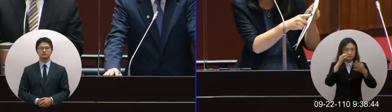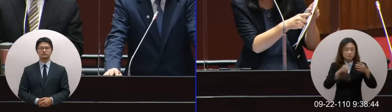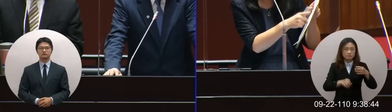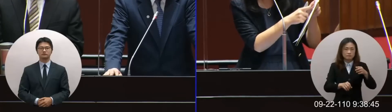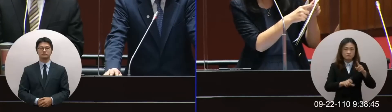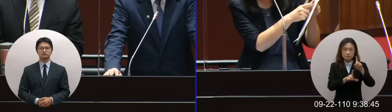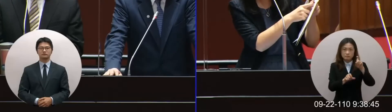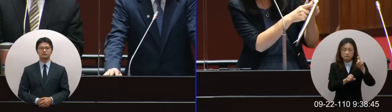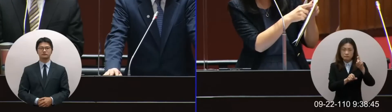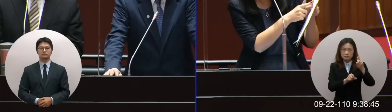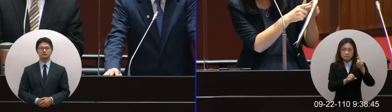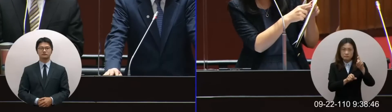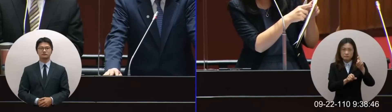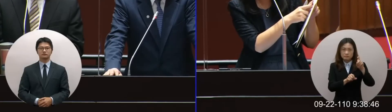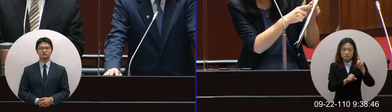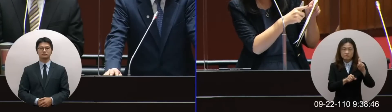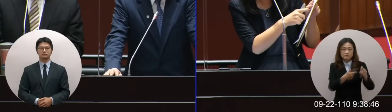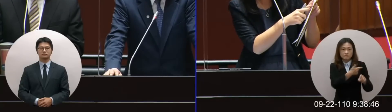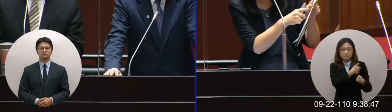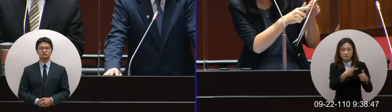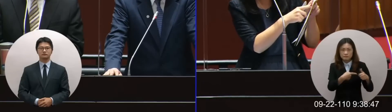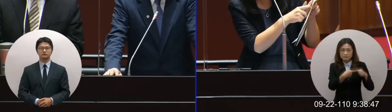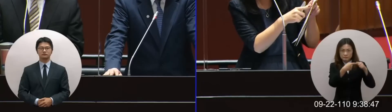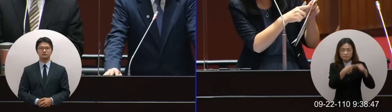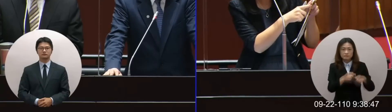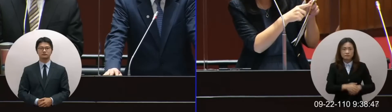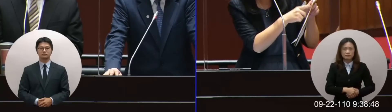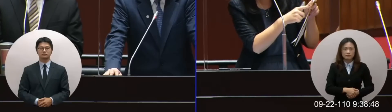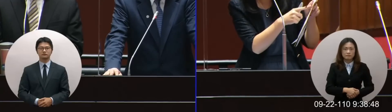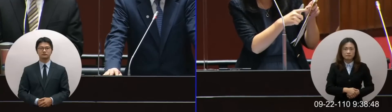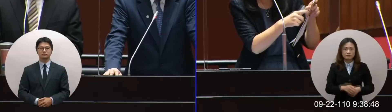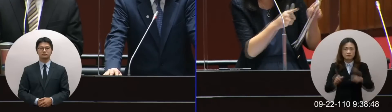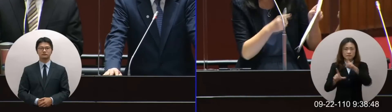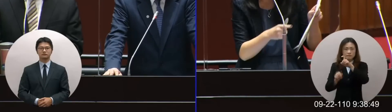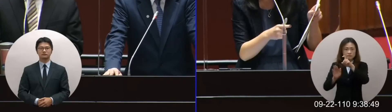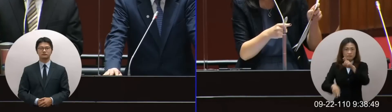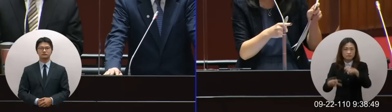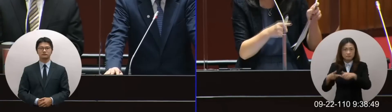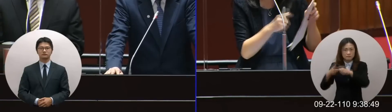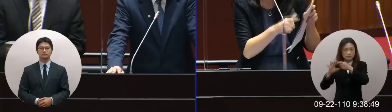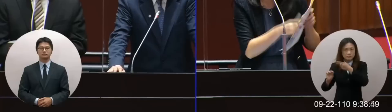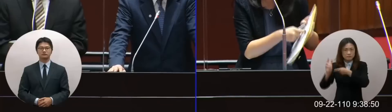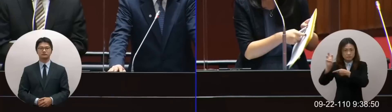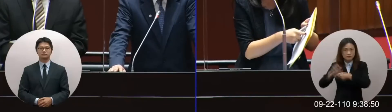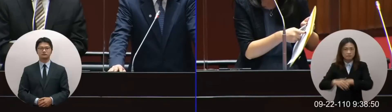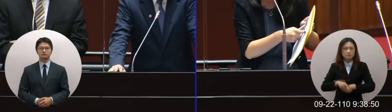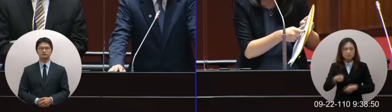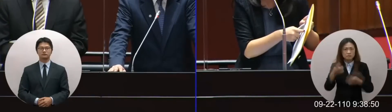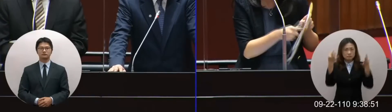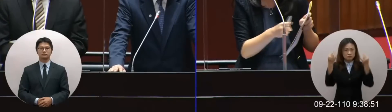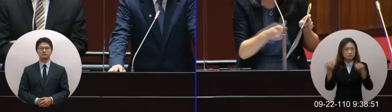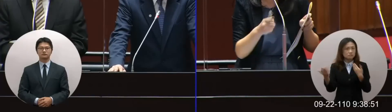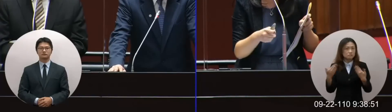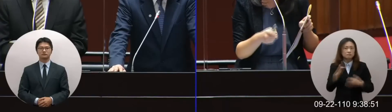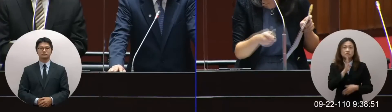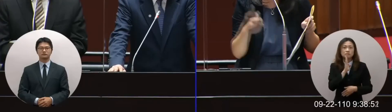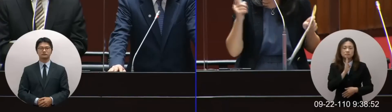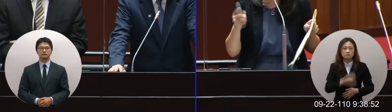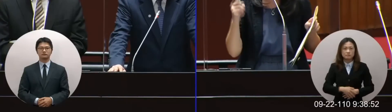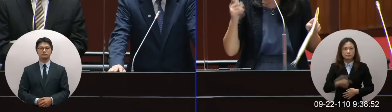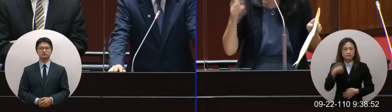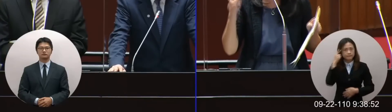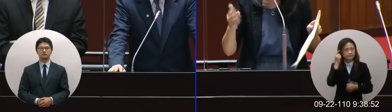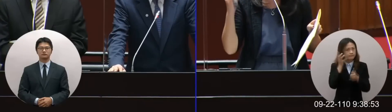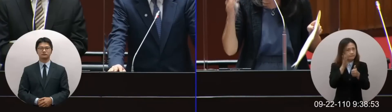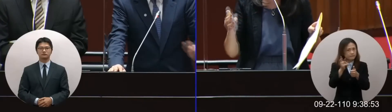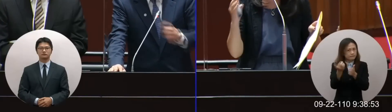成的一劑跟十月初達到這個我們講說十月底達到二劑的三成這就是一個數字所以我想要問的是